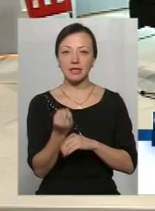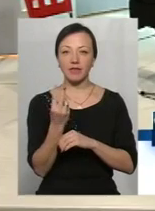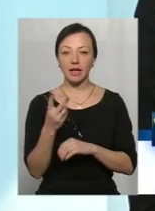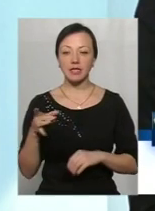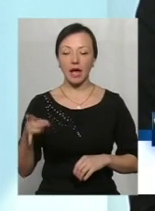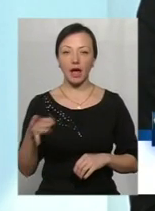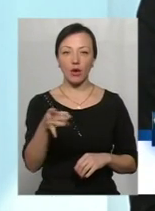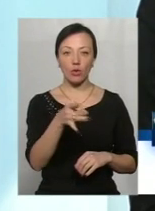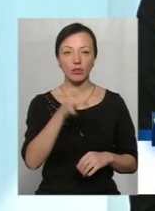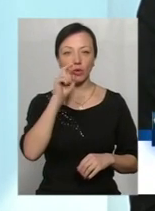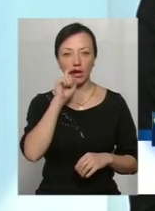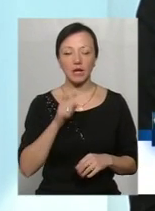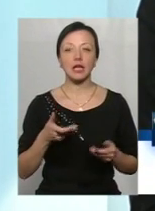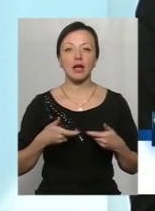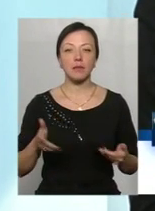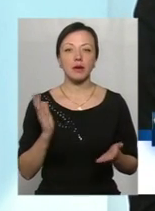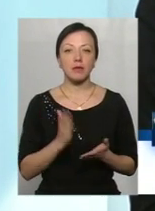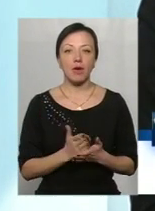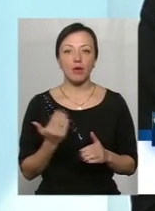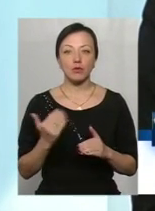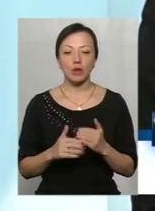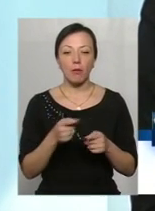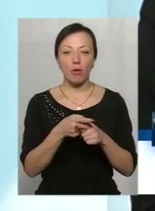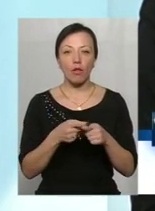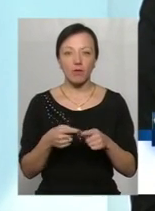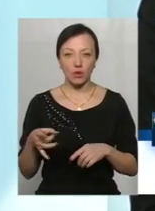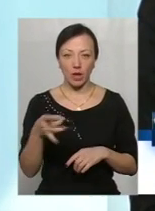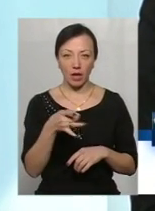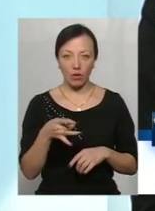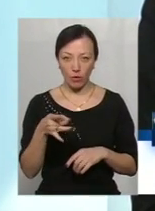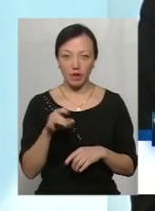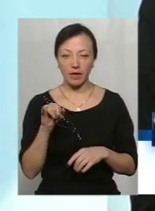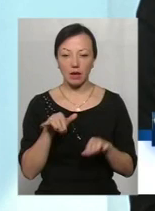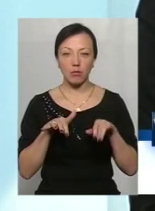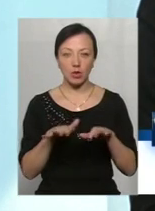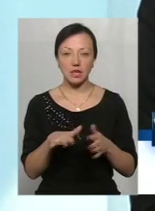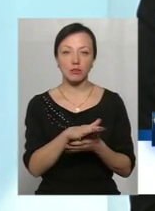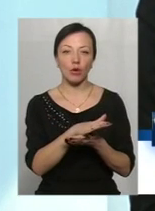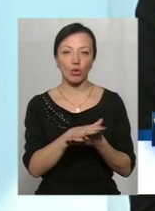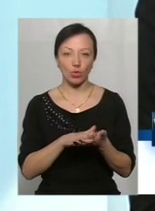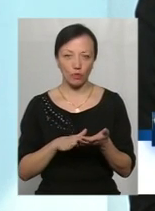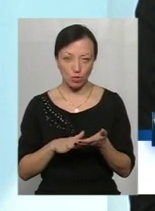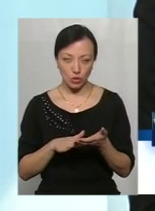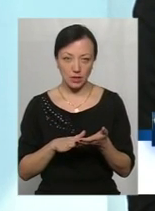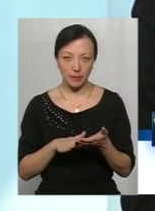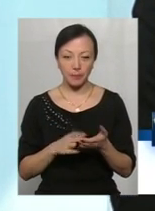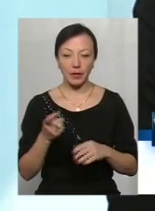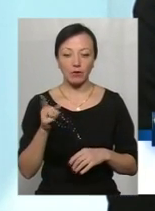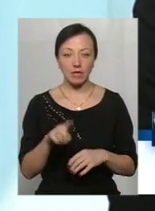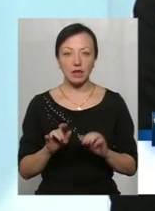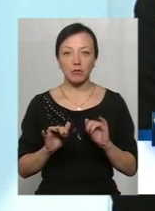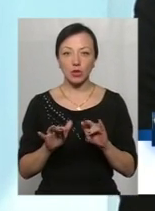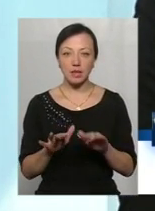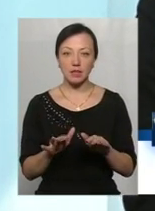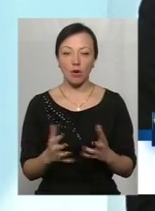України, тобто ми маємо вже половину регіонів, і процес цей продовжується. Оскільки процес